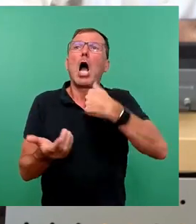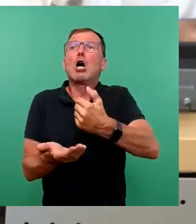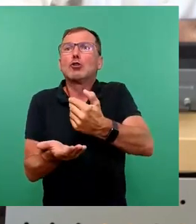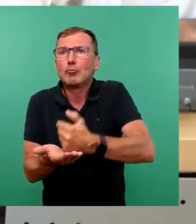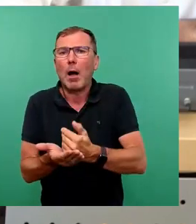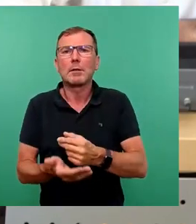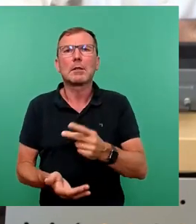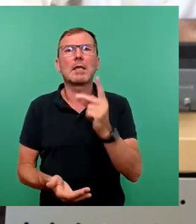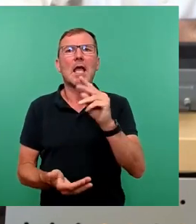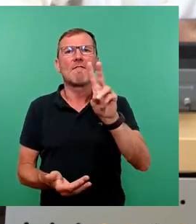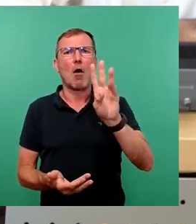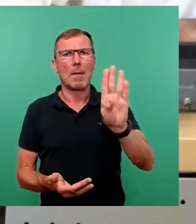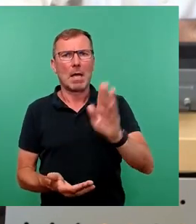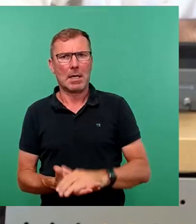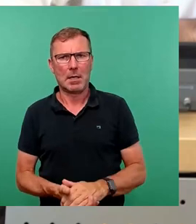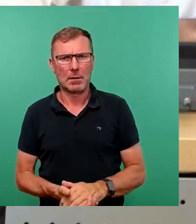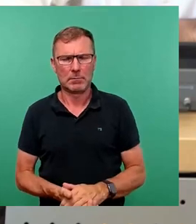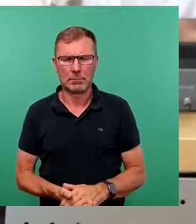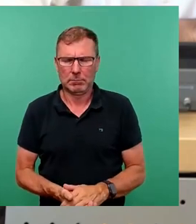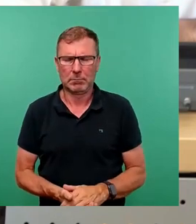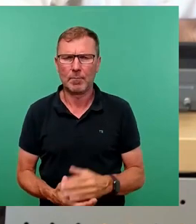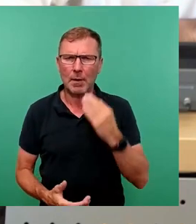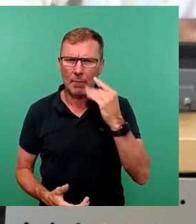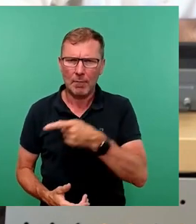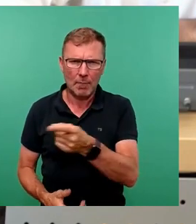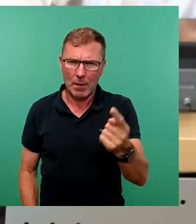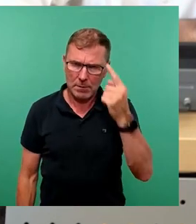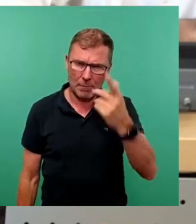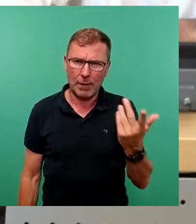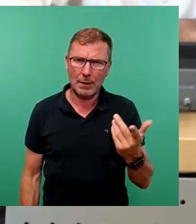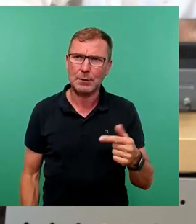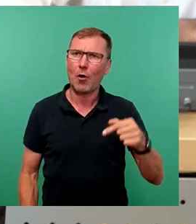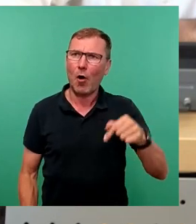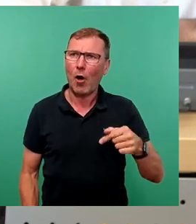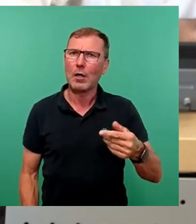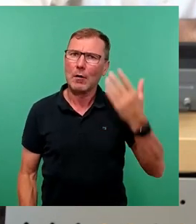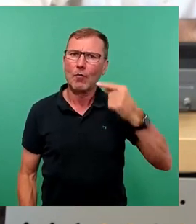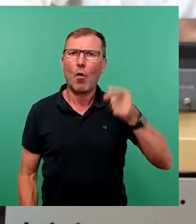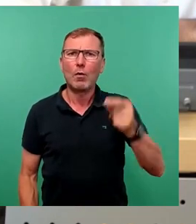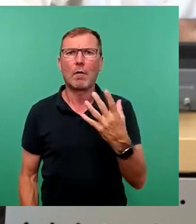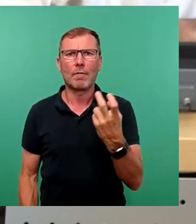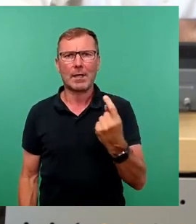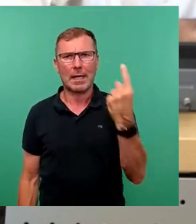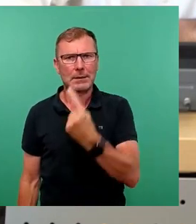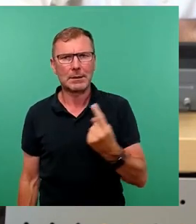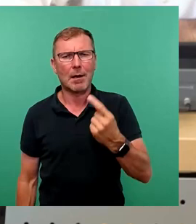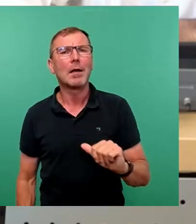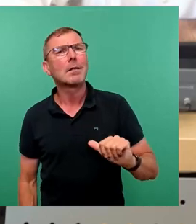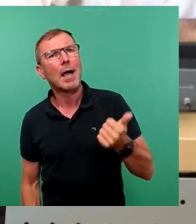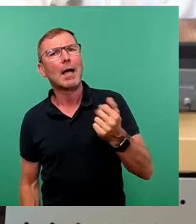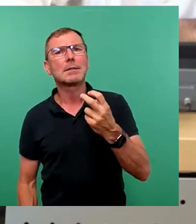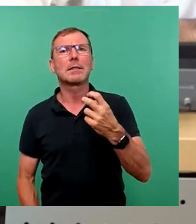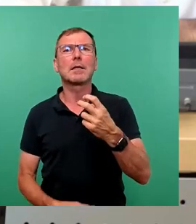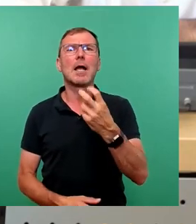DVB. Also ich weiß nicht, wer von Ihnen das weiß. Wir haben heute, vor 135 Jahren, ist in Dresden der erste elektrische